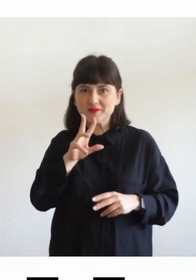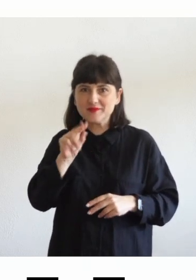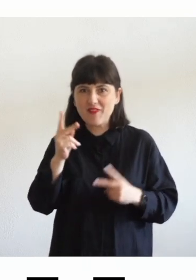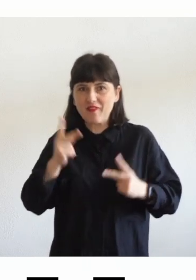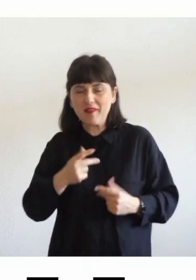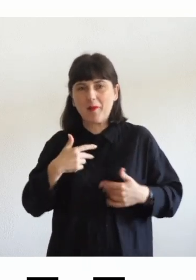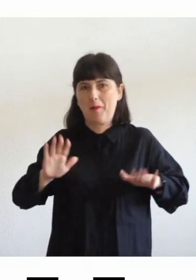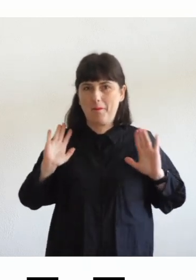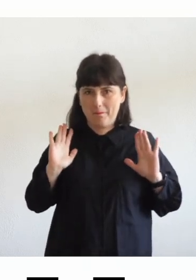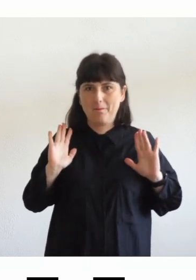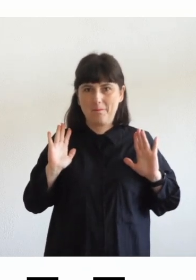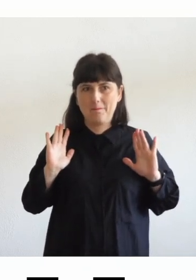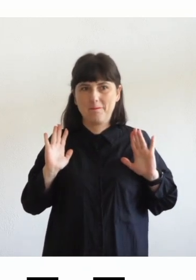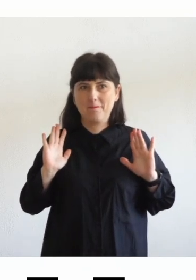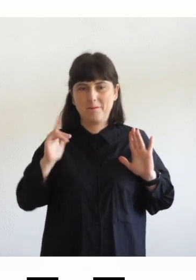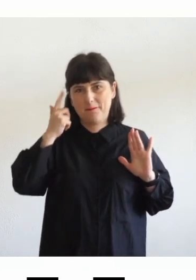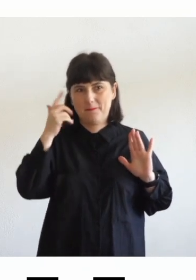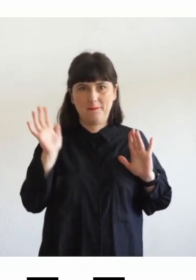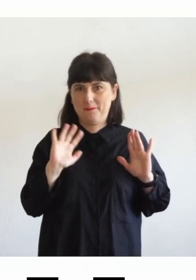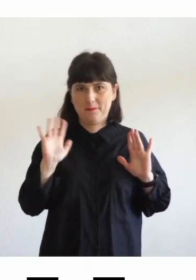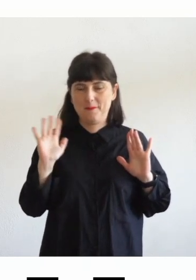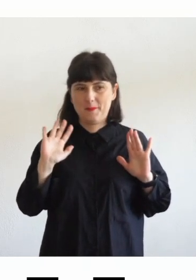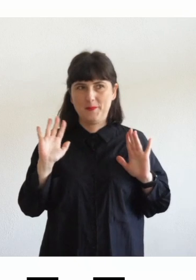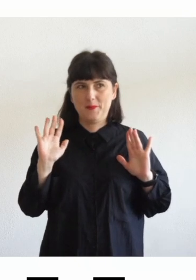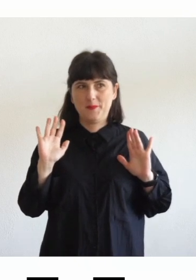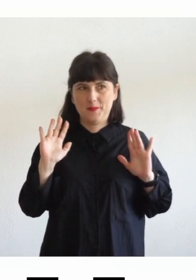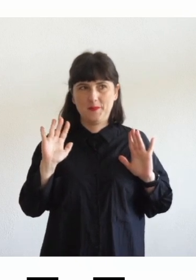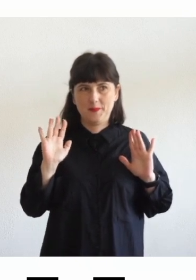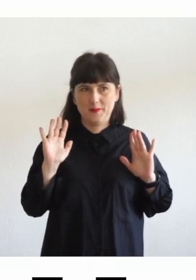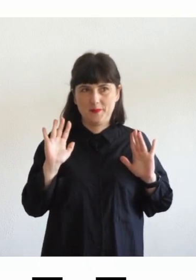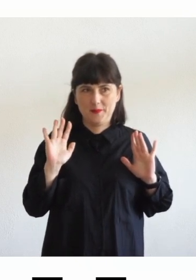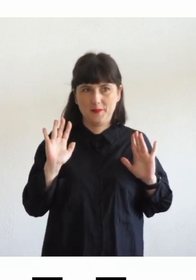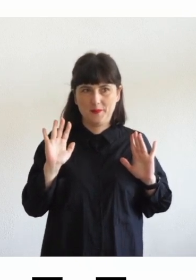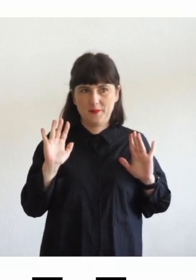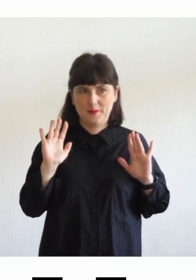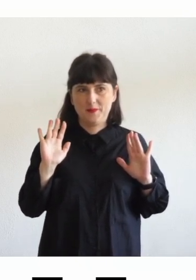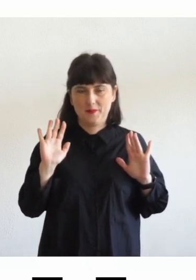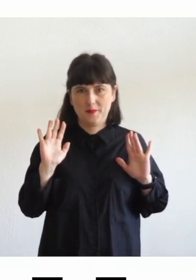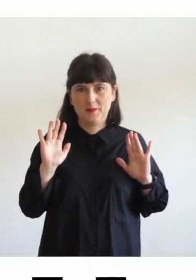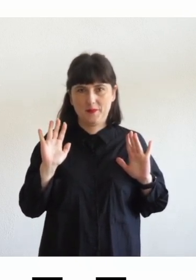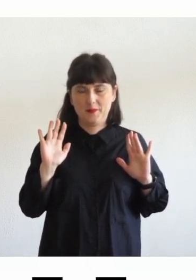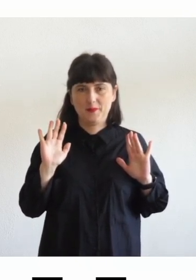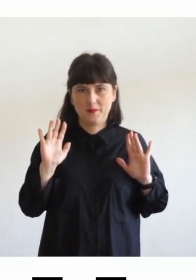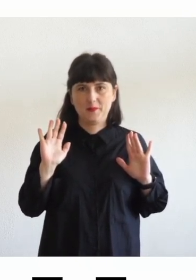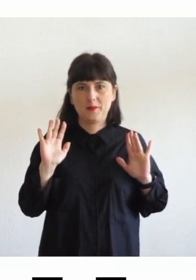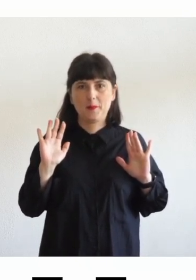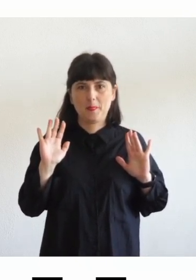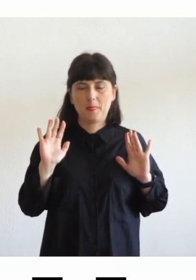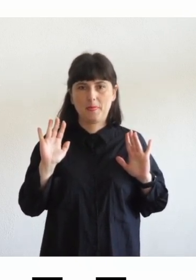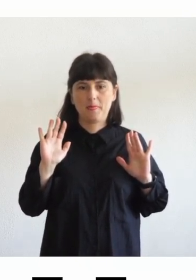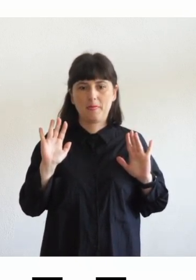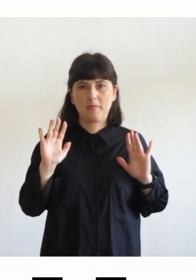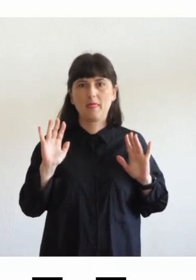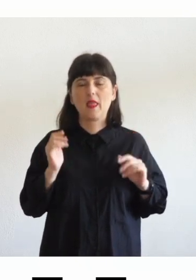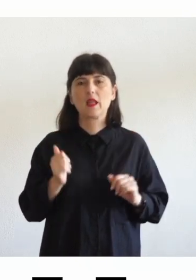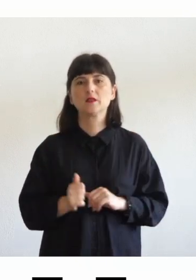rispetto abbiamo parlato della dell'importanza sono partito dalla mia esperienza personale diciamo sulla